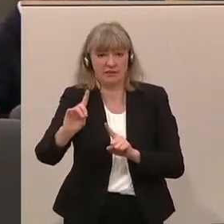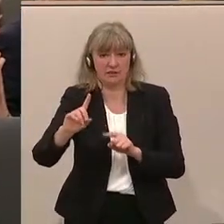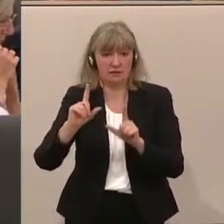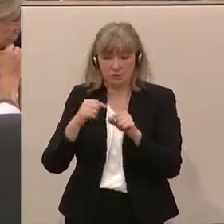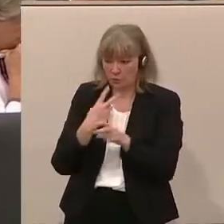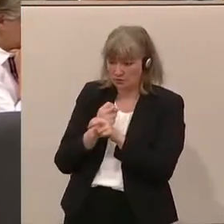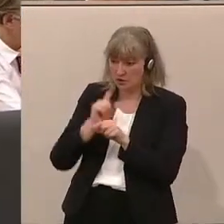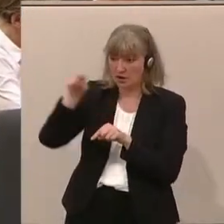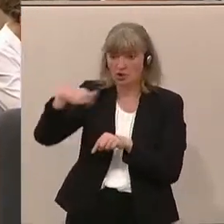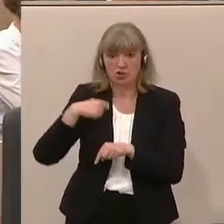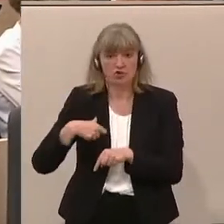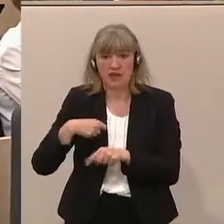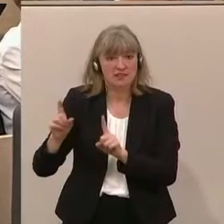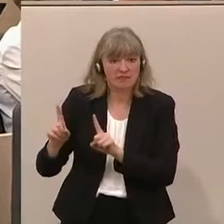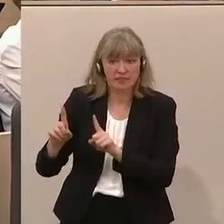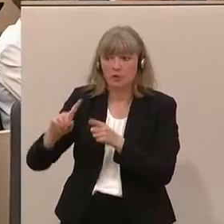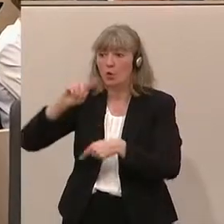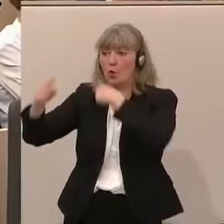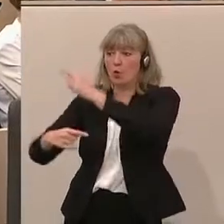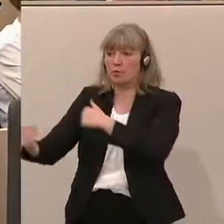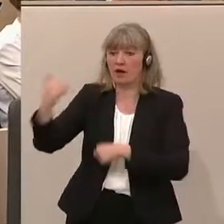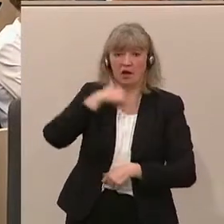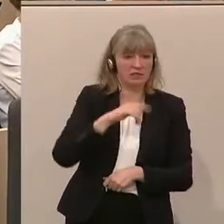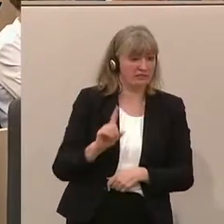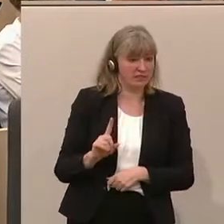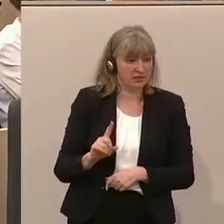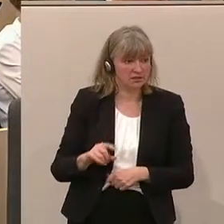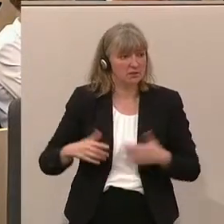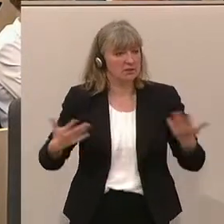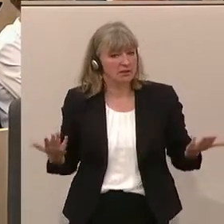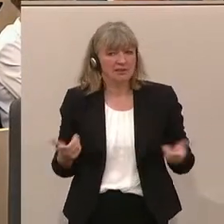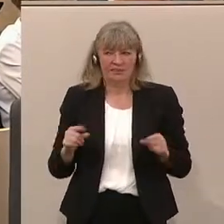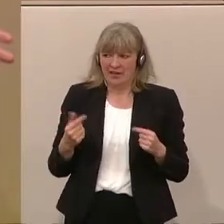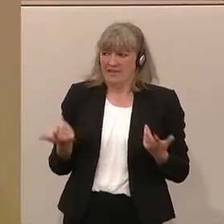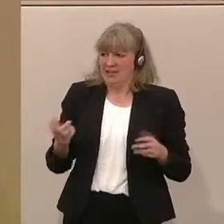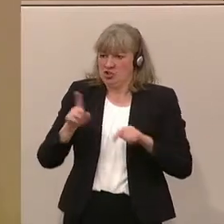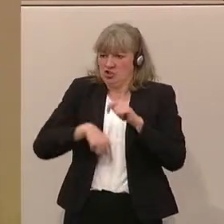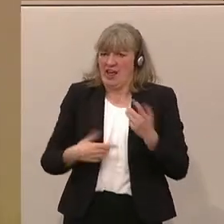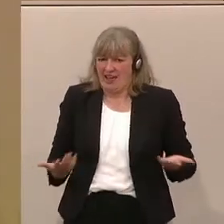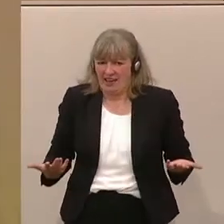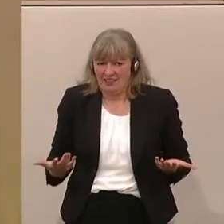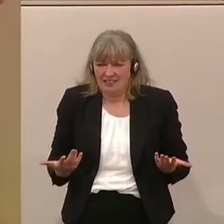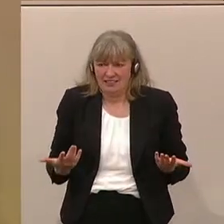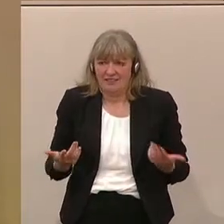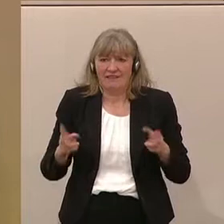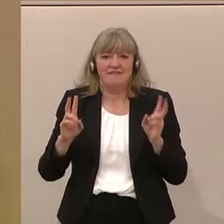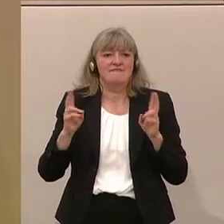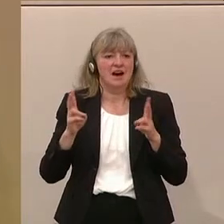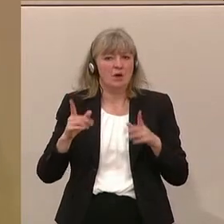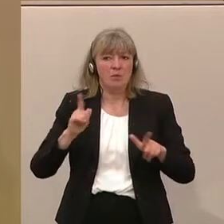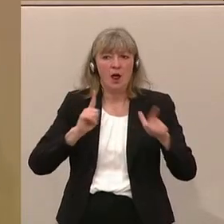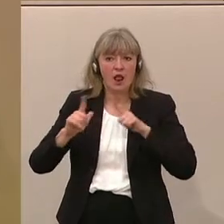die Österreicher nicht in den Schweizer Luftraum und umgekehrt auch. Und das war nicht sehr sinnvoll, weil natürlich durch das dieses